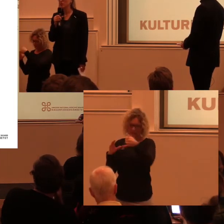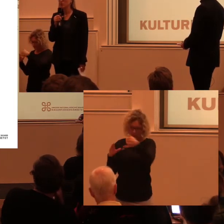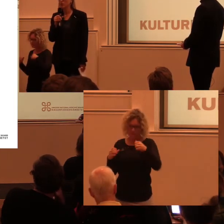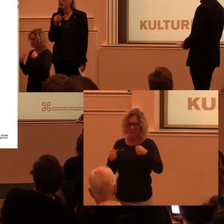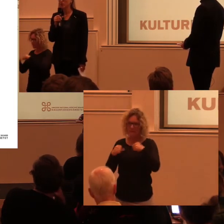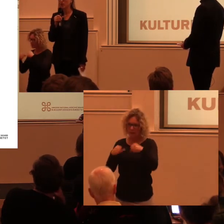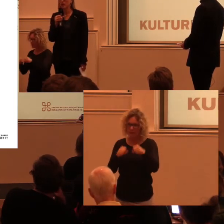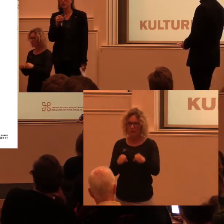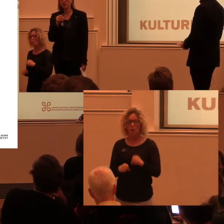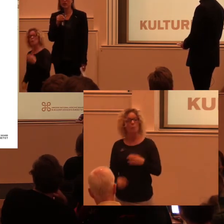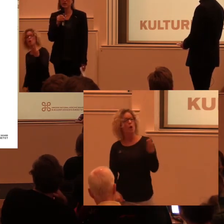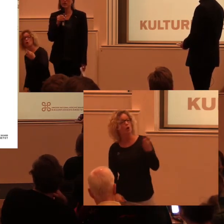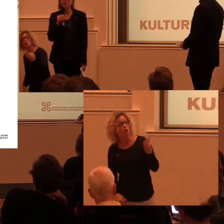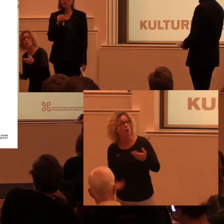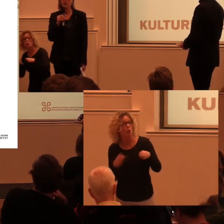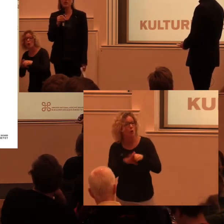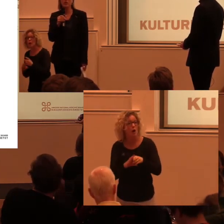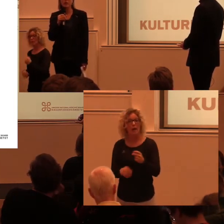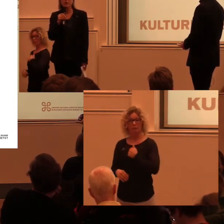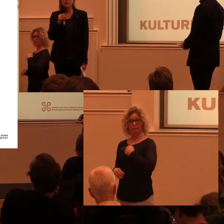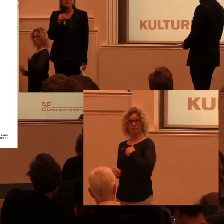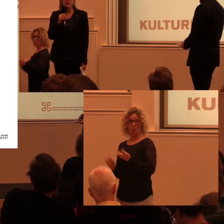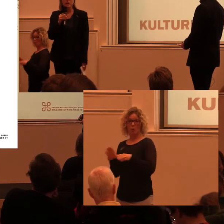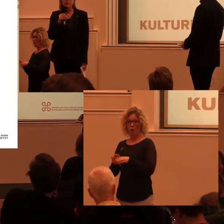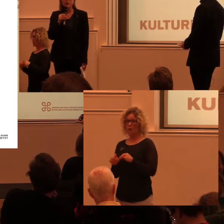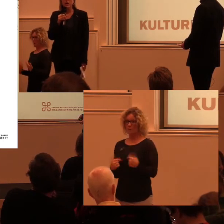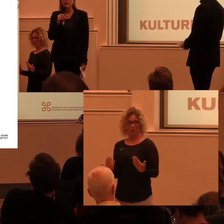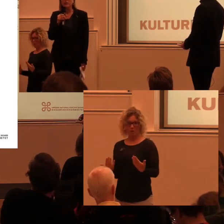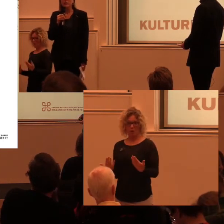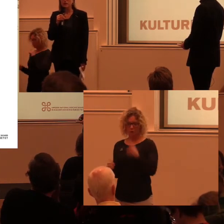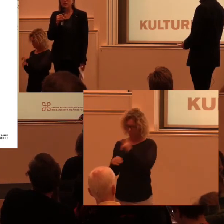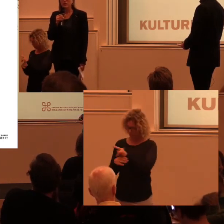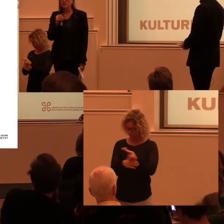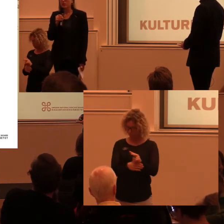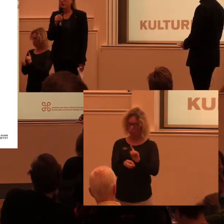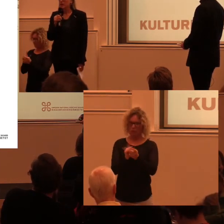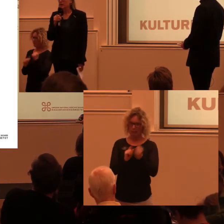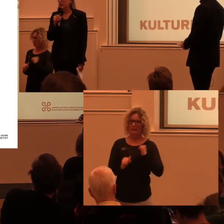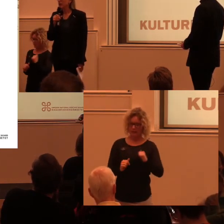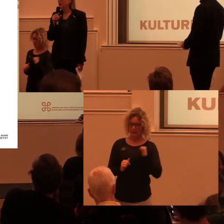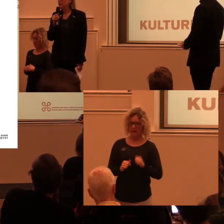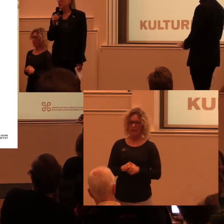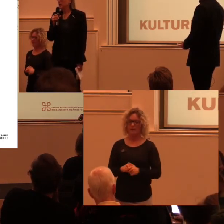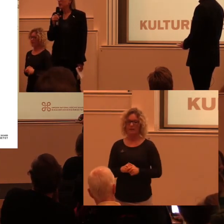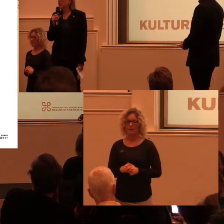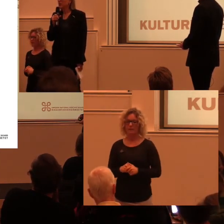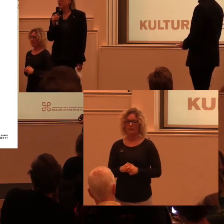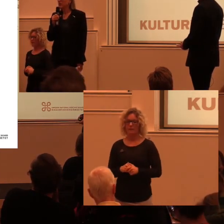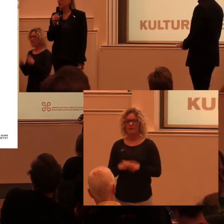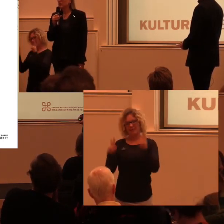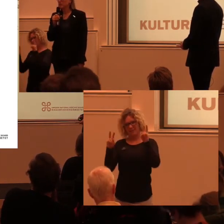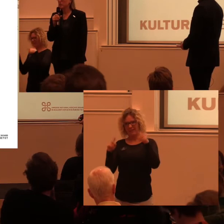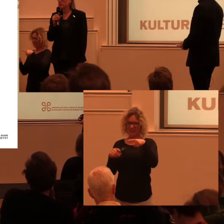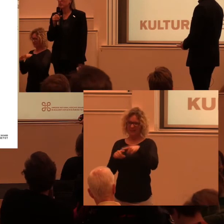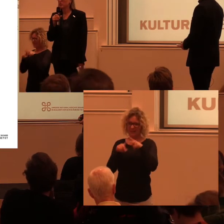oavsett om du hyr eller har en egen lokal. Att så kallade enkelt avhjälpta